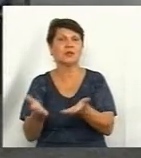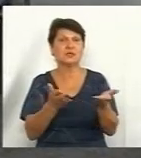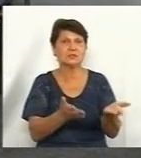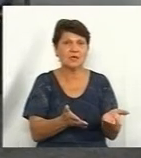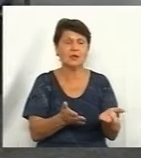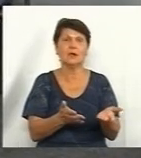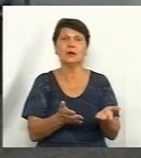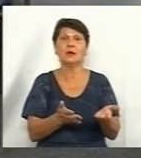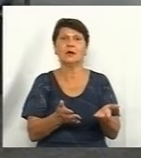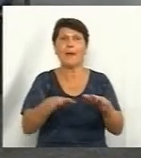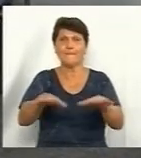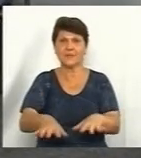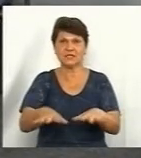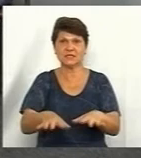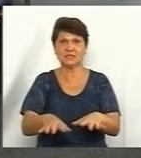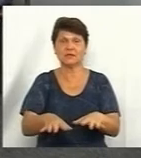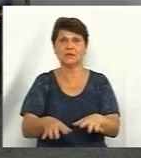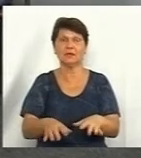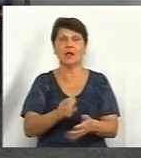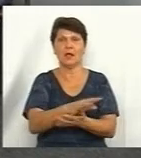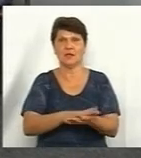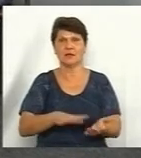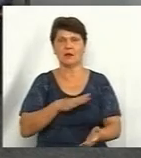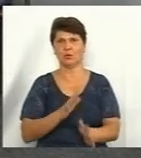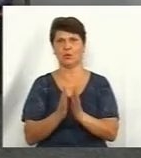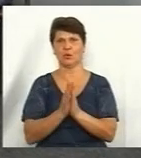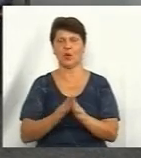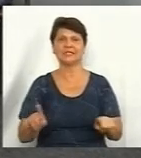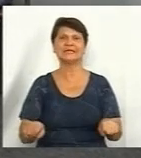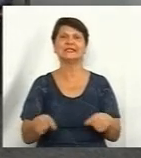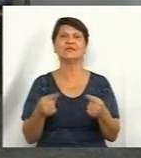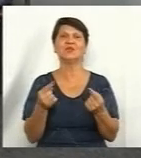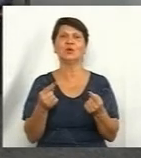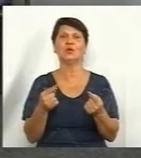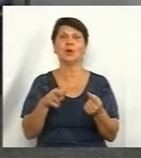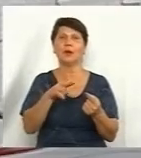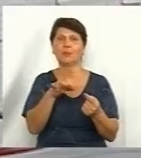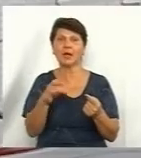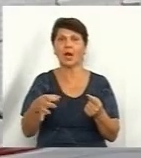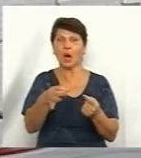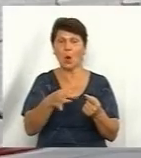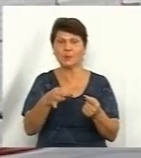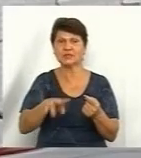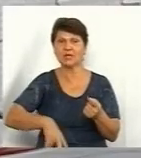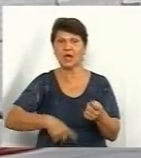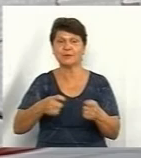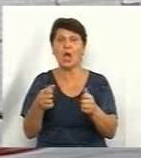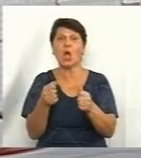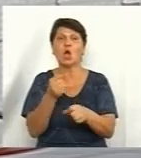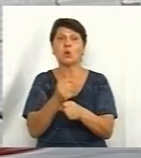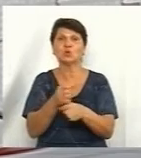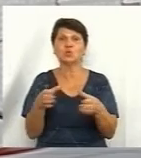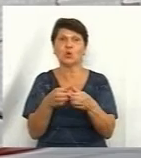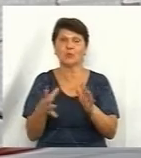ознайомитися вже на місці. Далі було ще прохання створити при обласній адміністрації робочу групу, куди вийдуть також